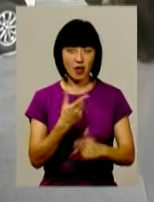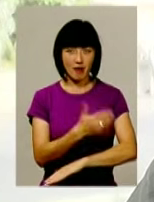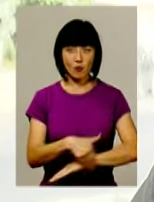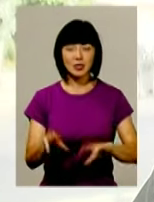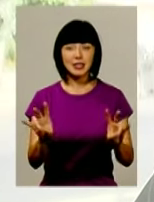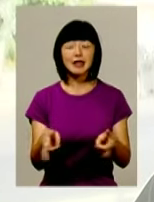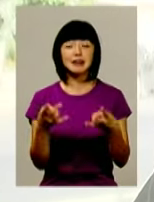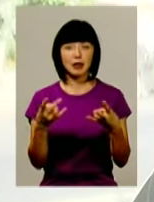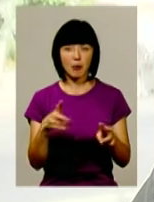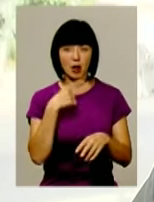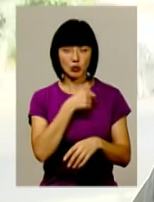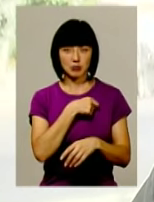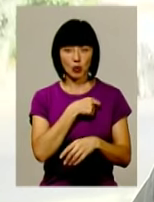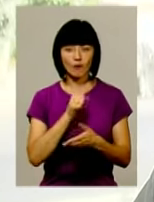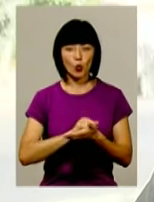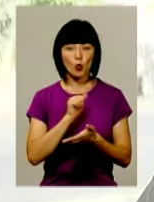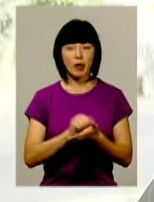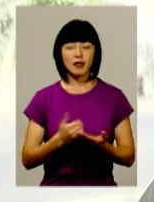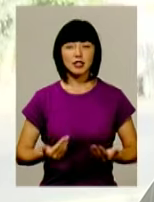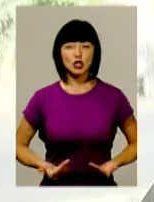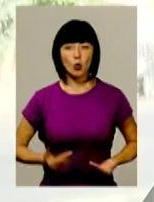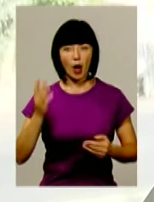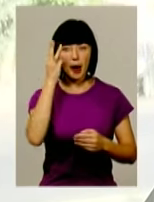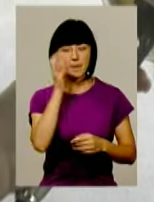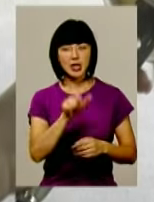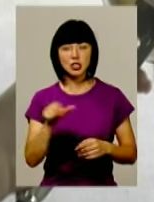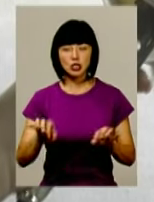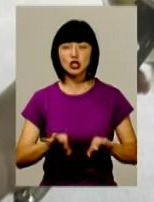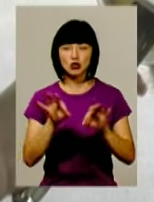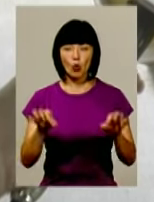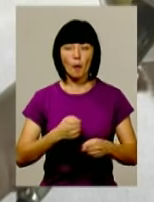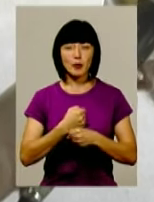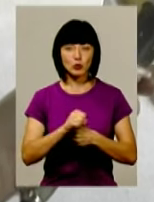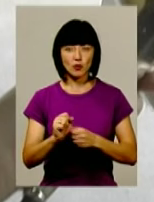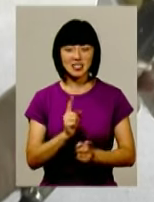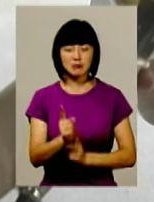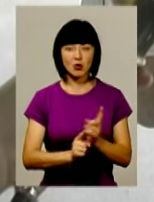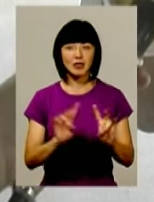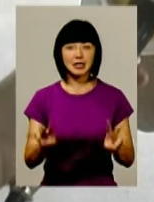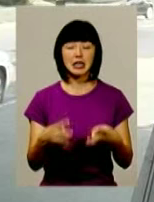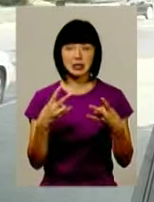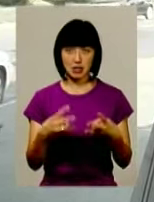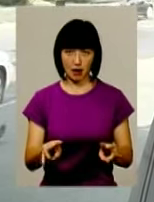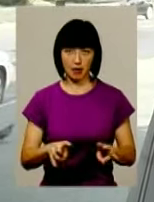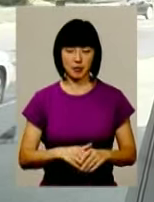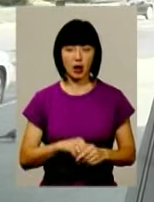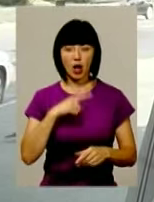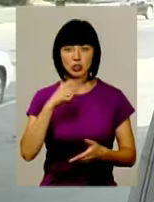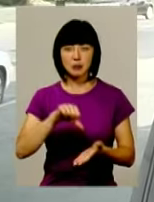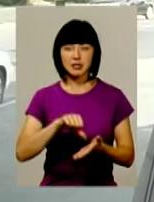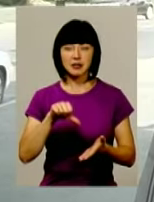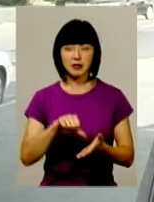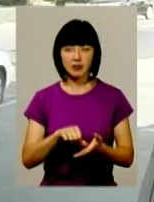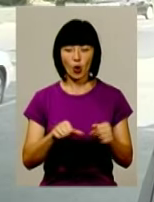запевняють міські обранці. В документах на житло хмельничанам нічого примусово змінювати не доведеться, переконує представник